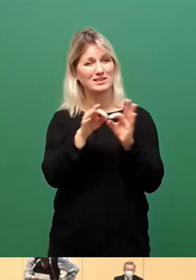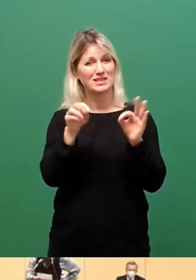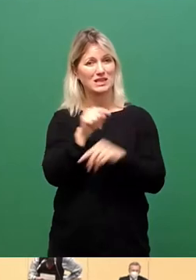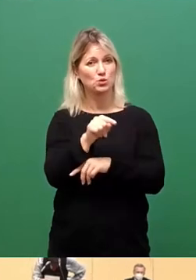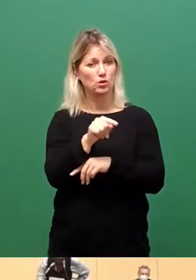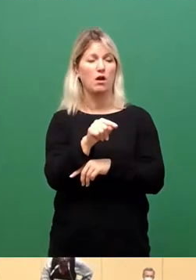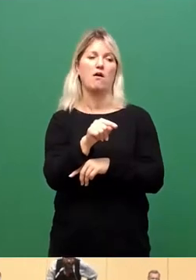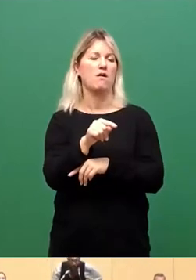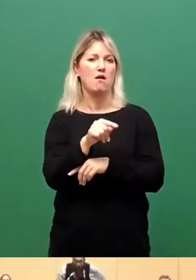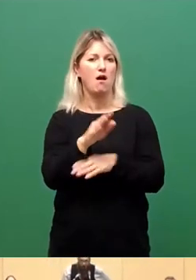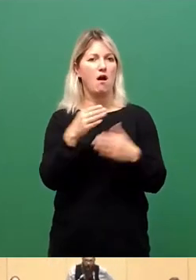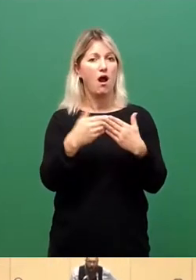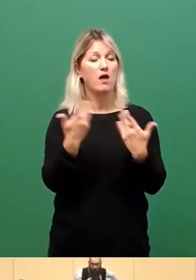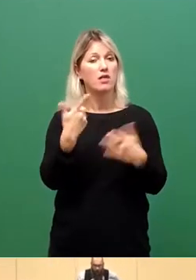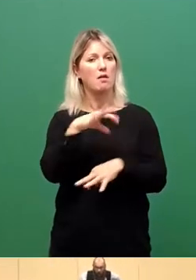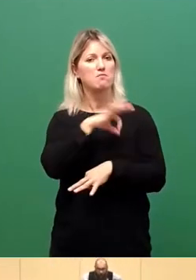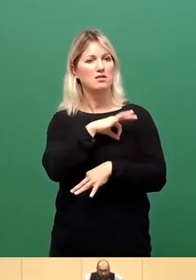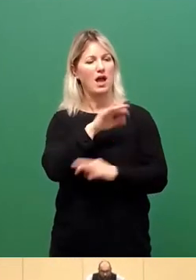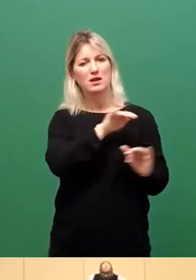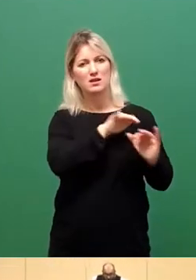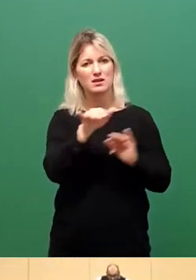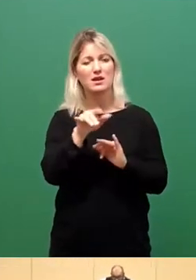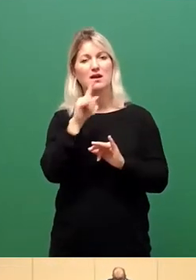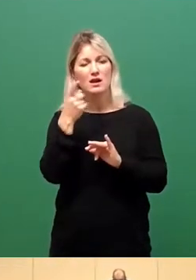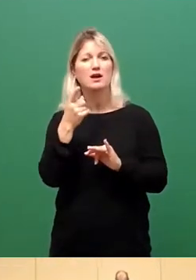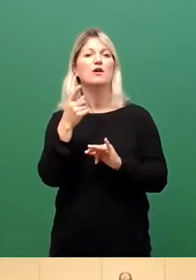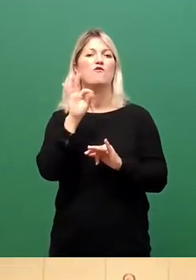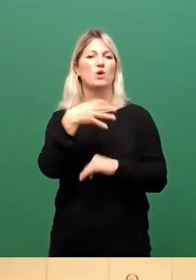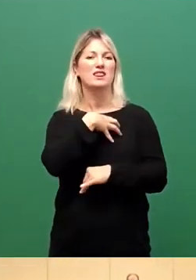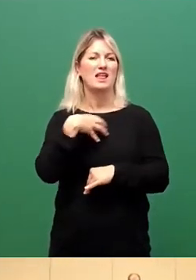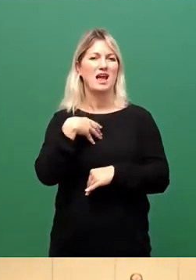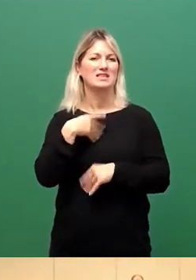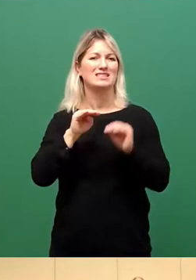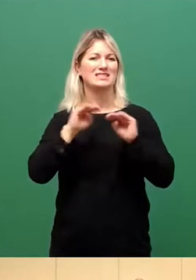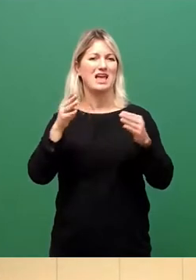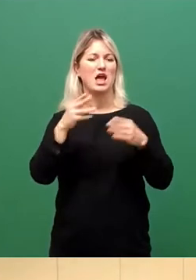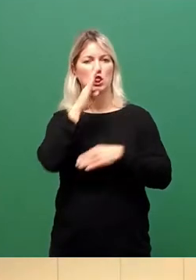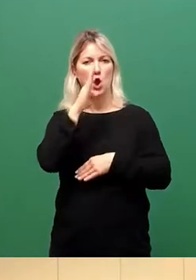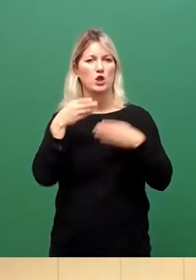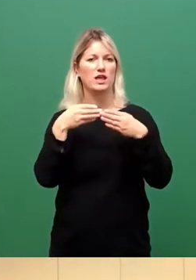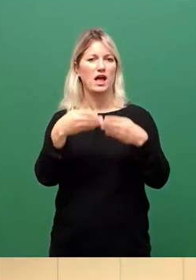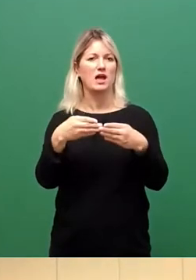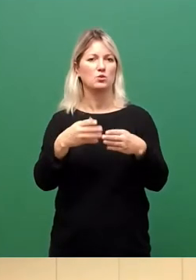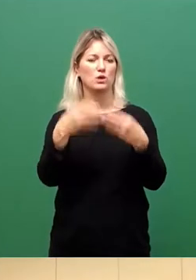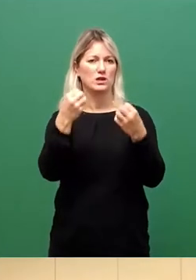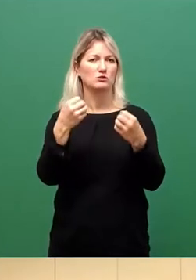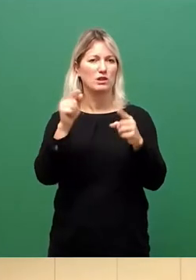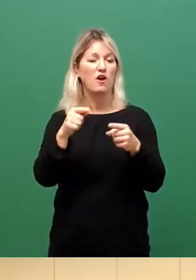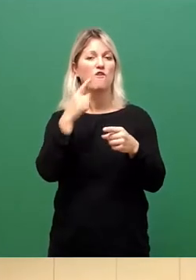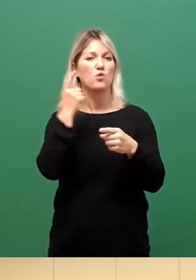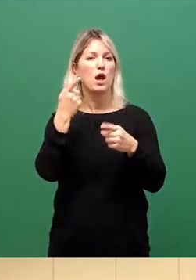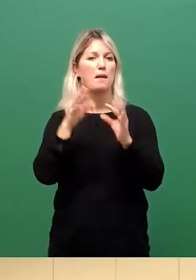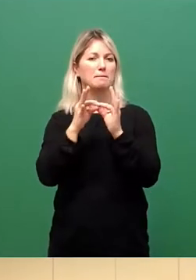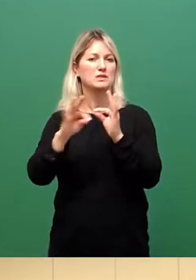die Partei herbei und sammelt Spenden für die Dresdner Seenotsrettungsorganisation Mission Lifeline. Und die Partei